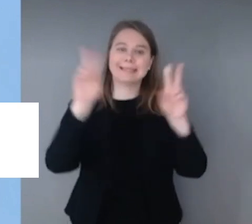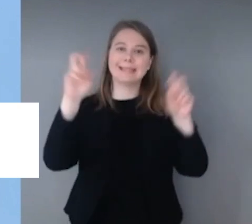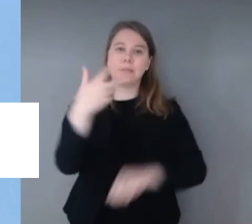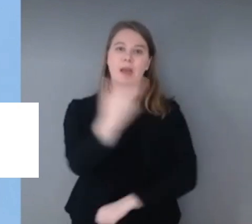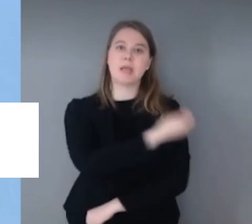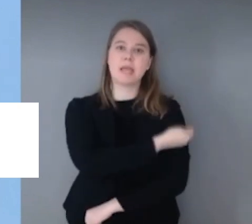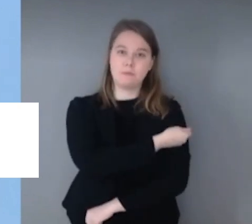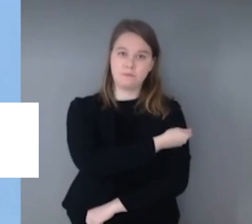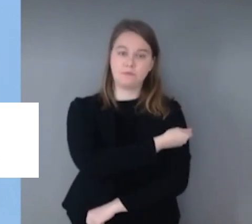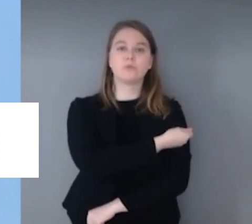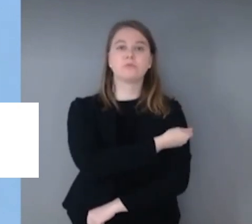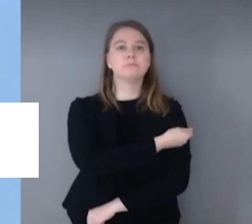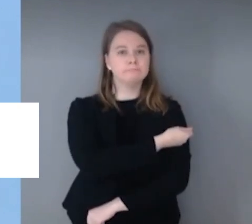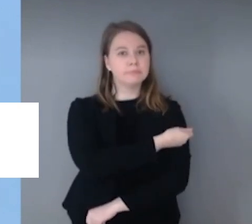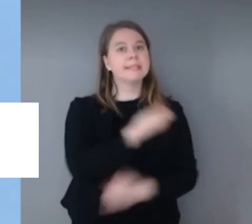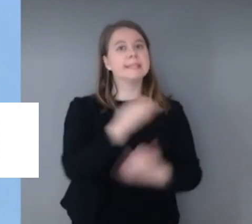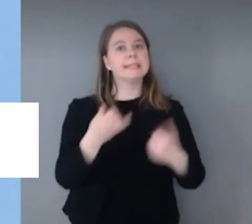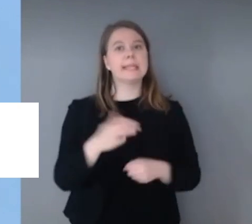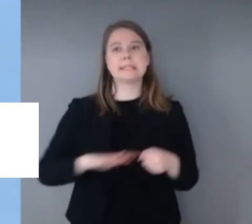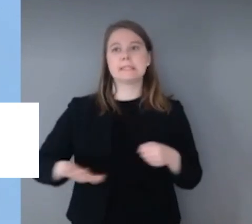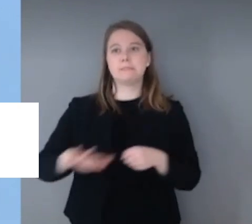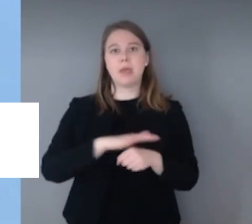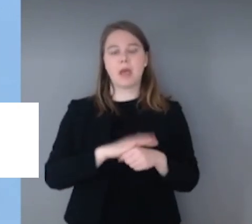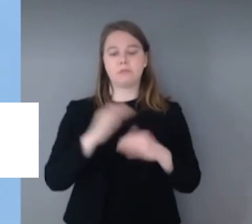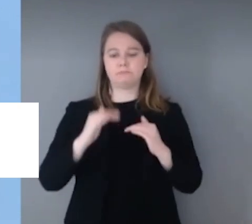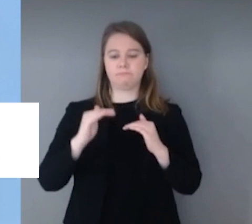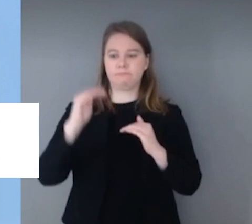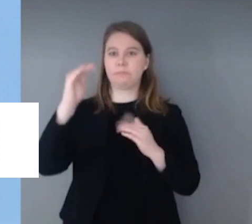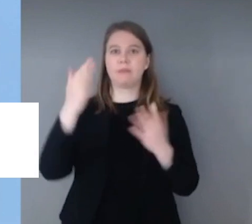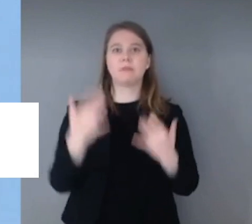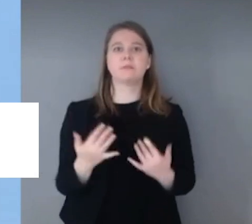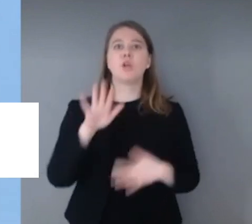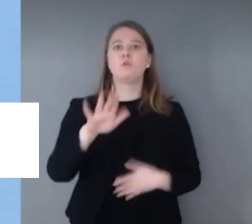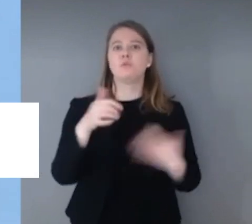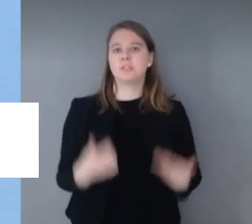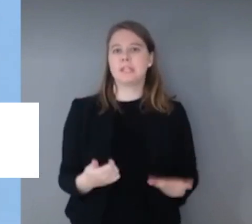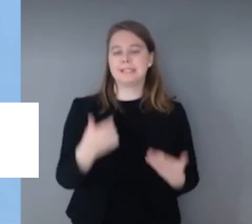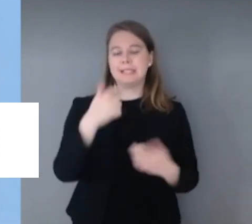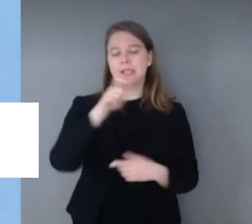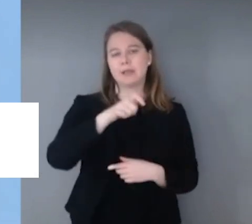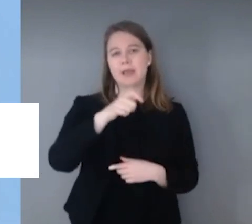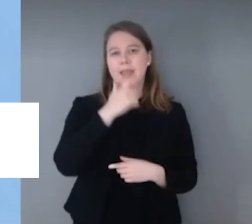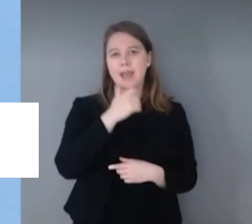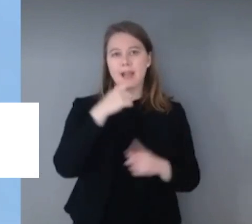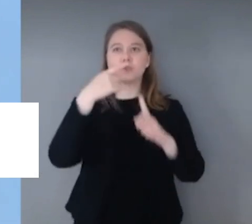jetzt bereits in den Bereich gekommen sind, dass wir die Personen 65 plus und jene, die